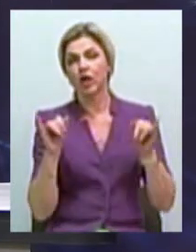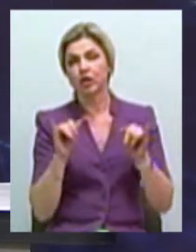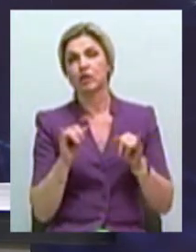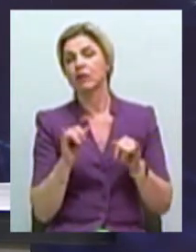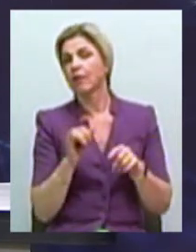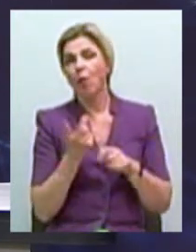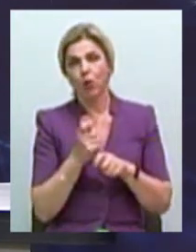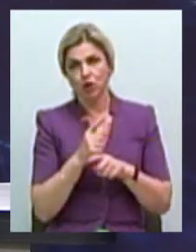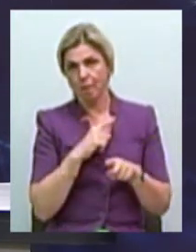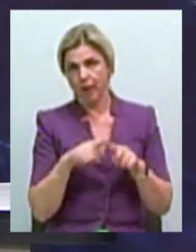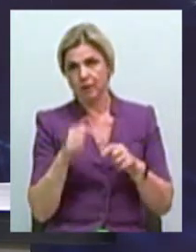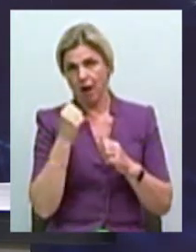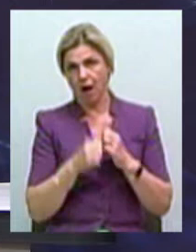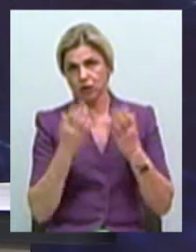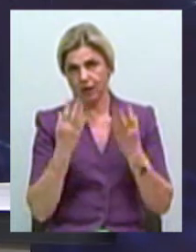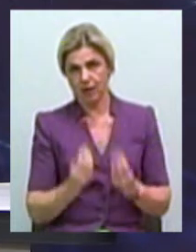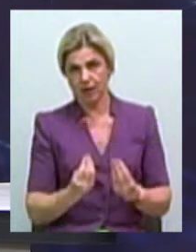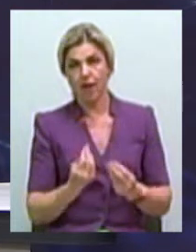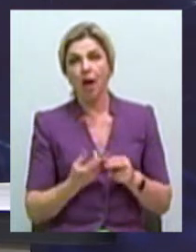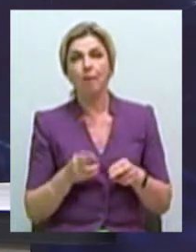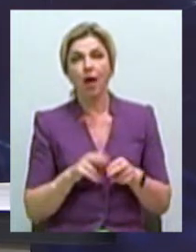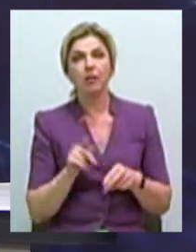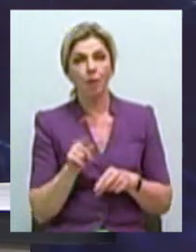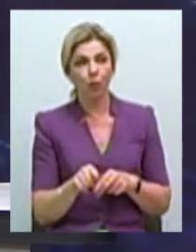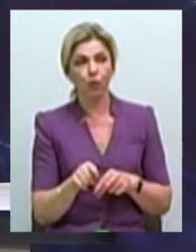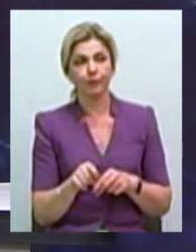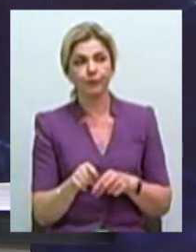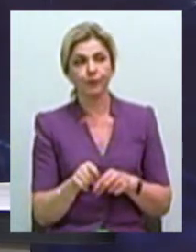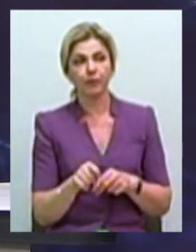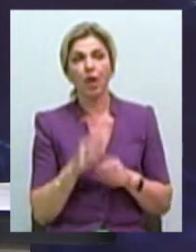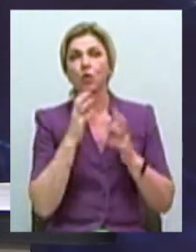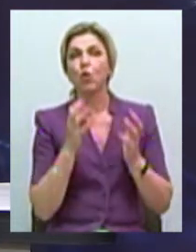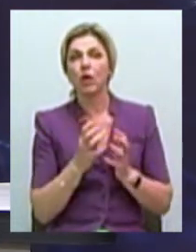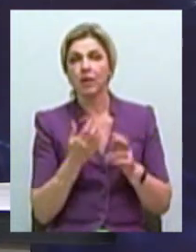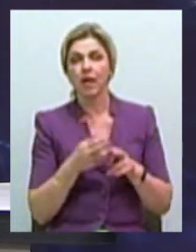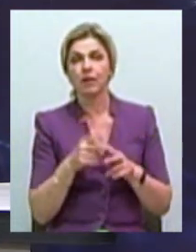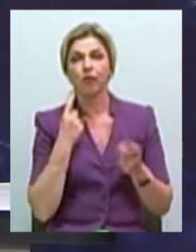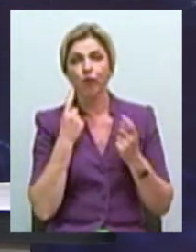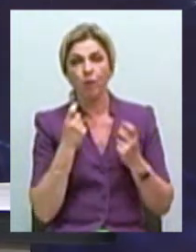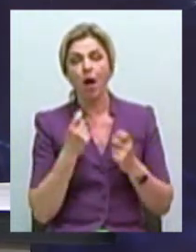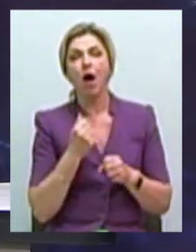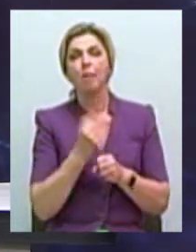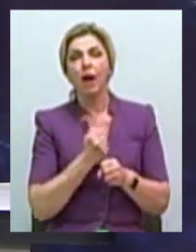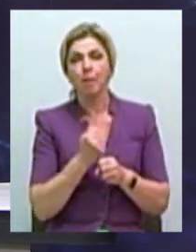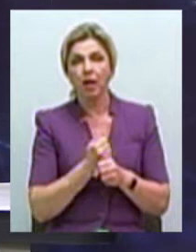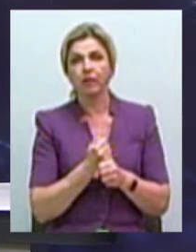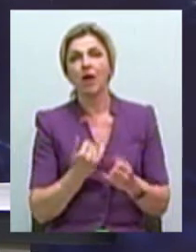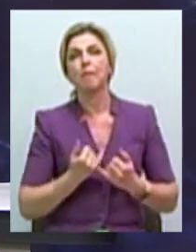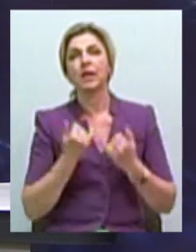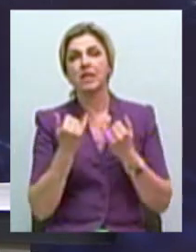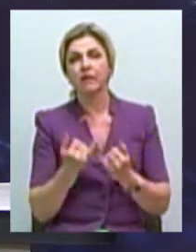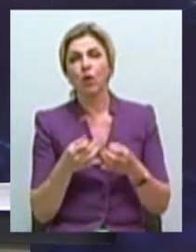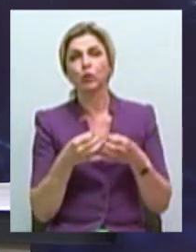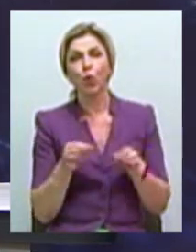геометричній прогресії кожен день. Тому хранити цю інформацію, обробувати інформацію, передоставляти к ній